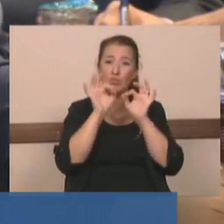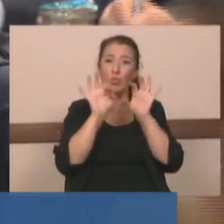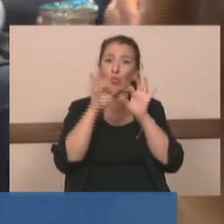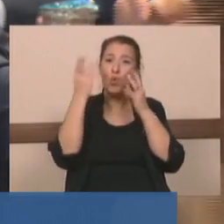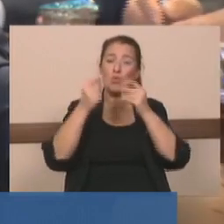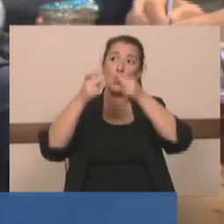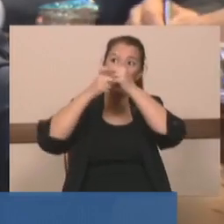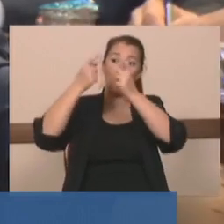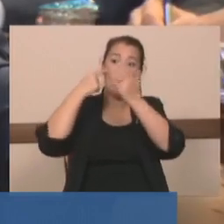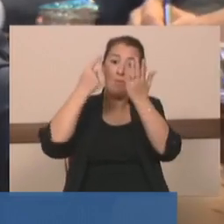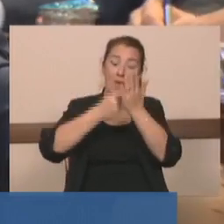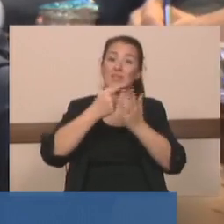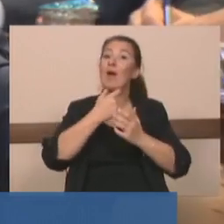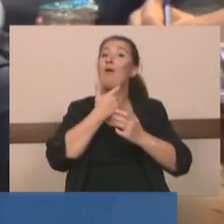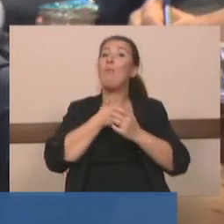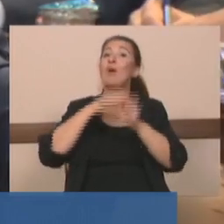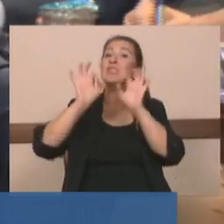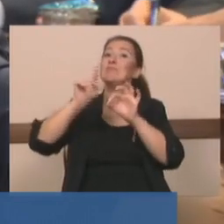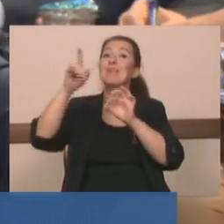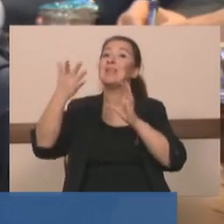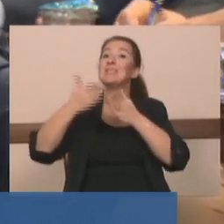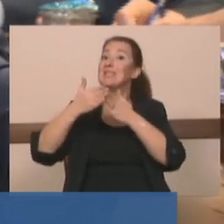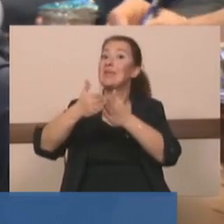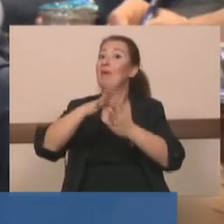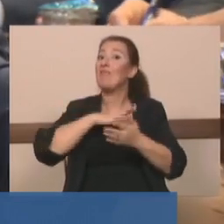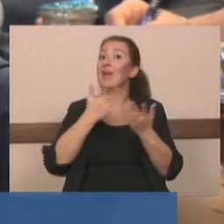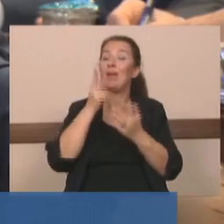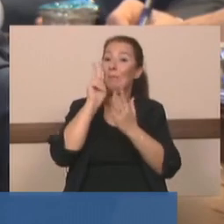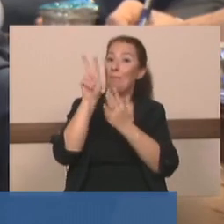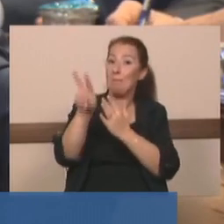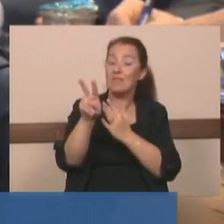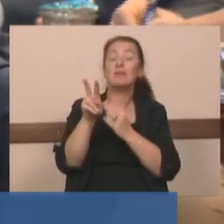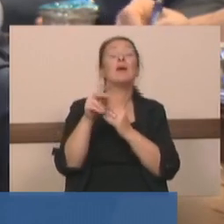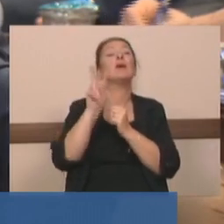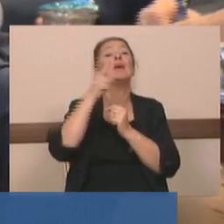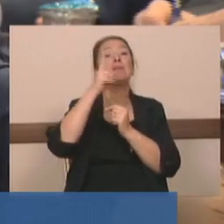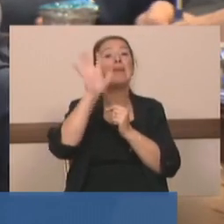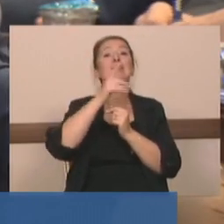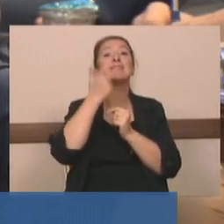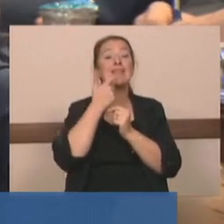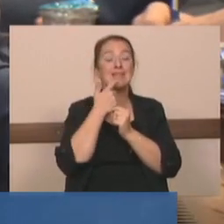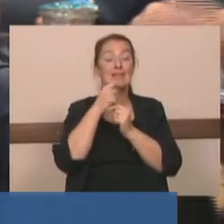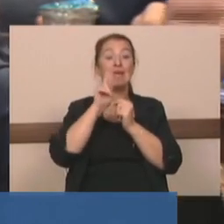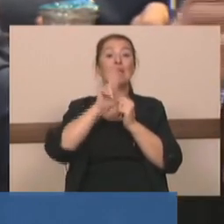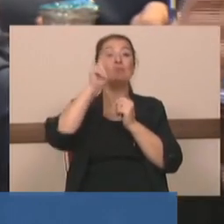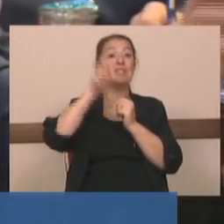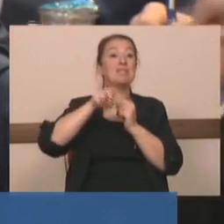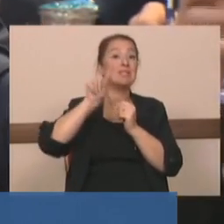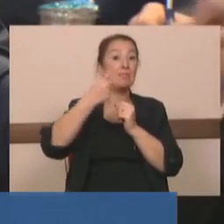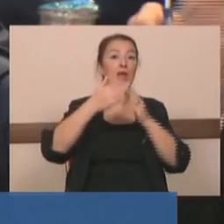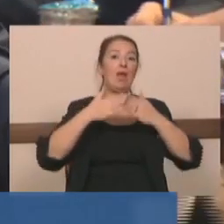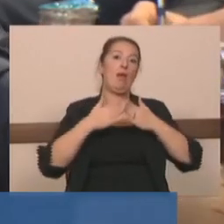boğaz trafiğinin yoğunluğuna bir baksak. Ve şu andaki simülasyona göre iki bin elli yılında yetmiş sekiz bin gemiden